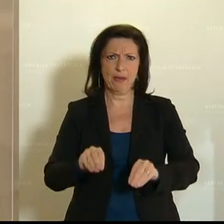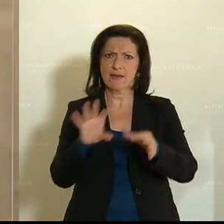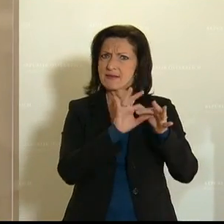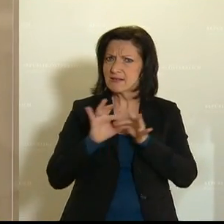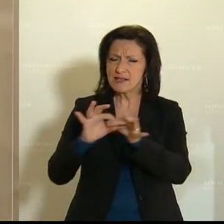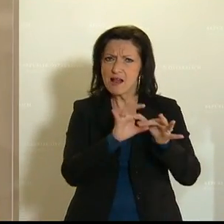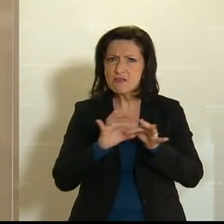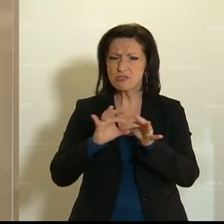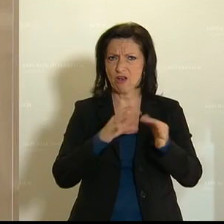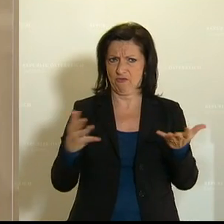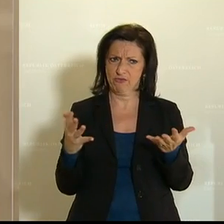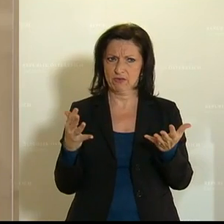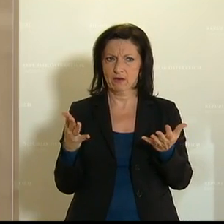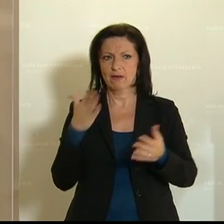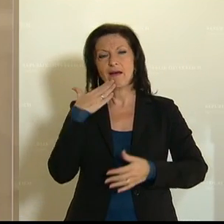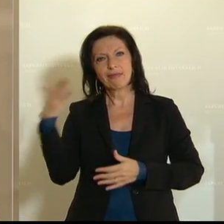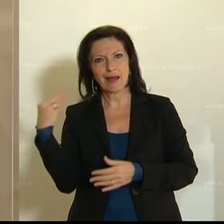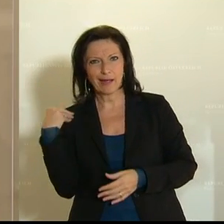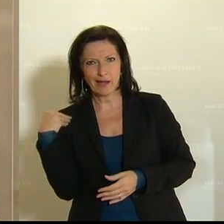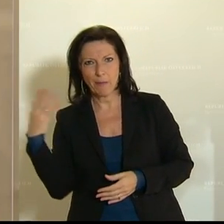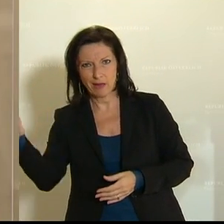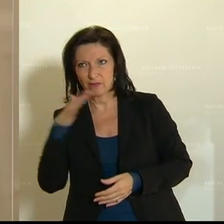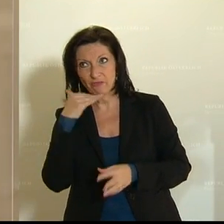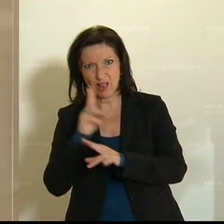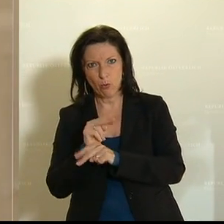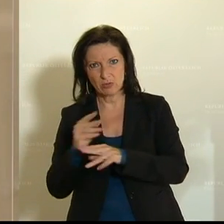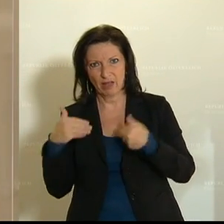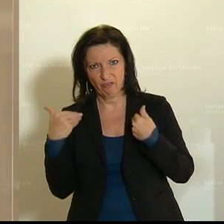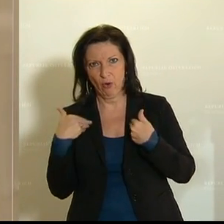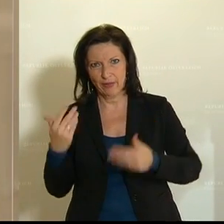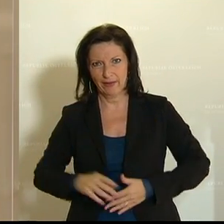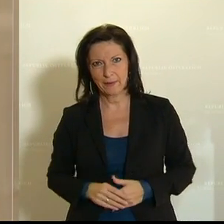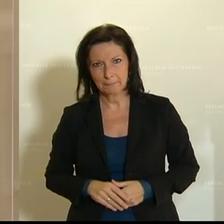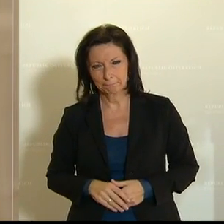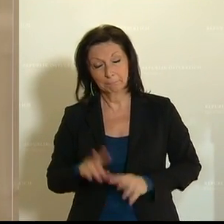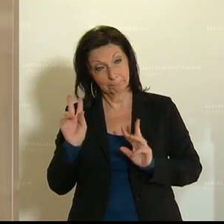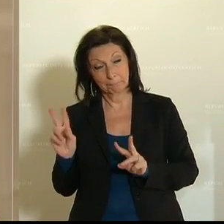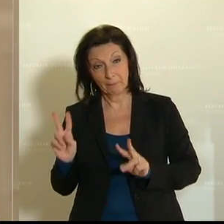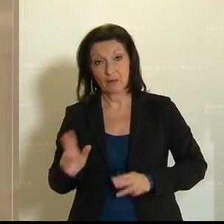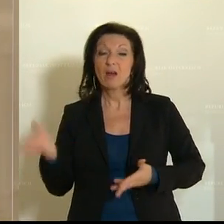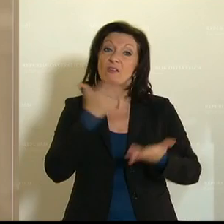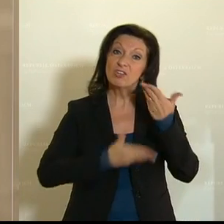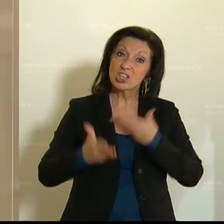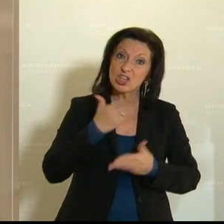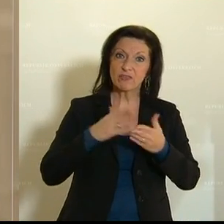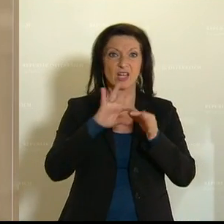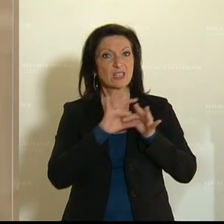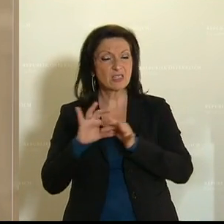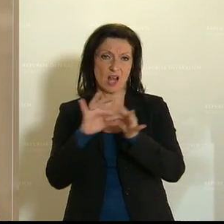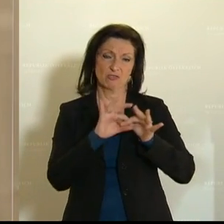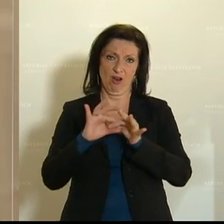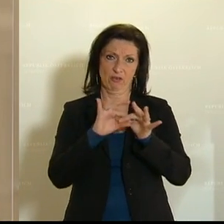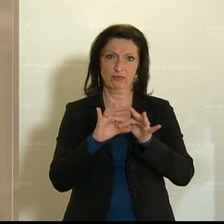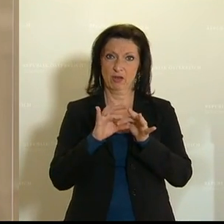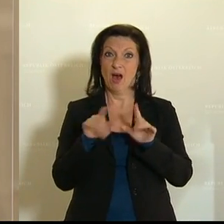Gesellschaftlich, wirkt danke für diesen Hinweis, das freut ganz viele Österreicherinnen und Österreicher. Wirklich, wirtschaftlich, gesellschaftlich